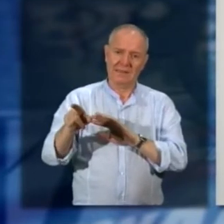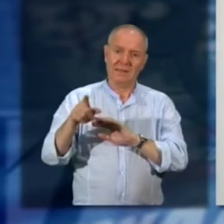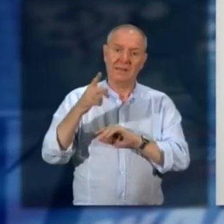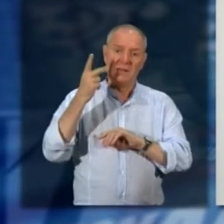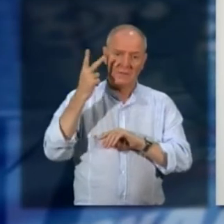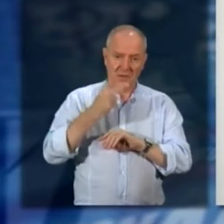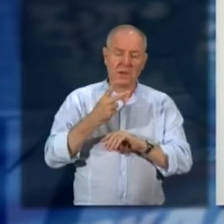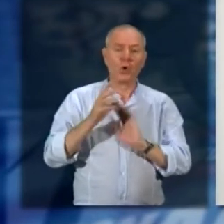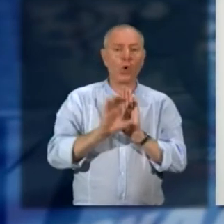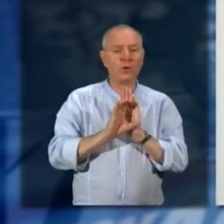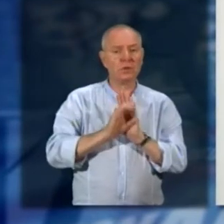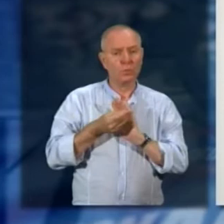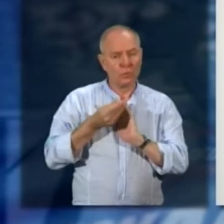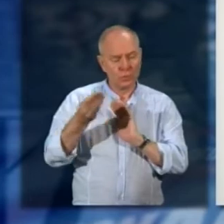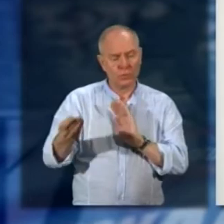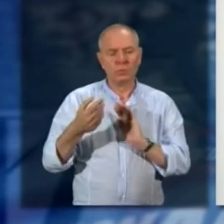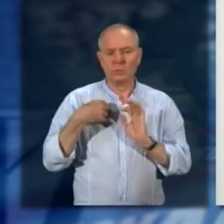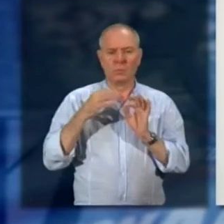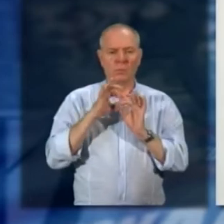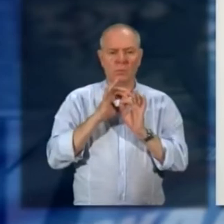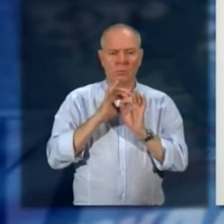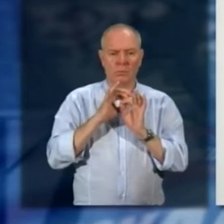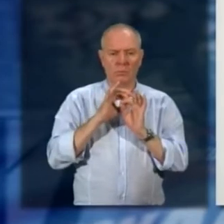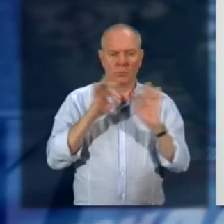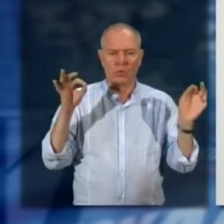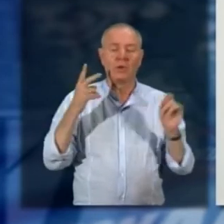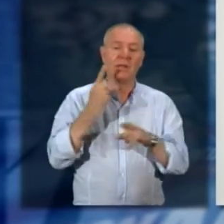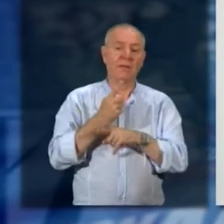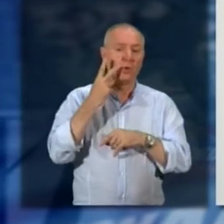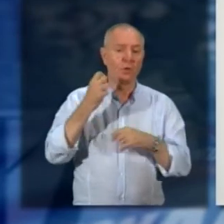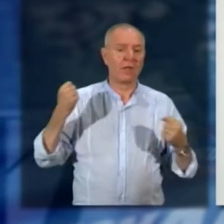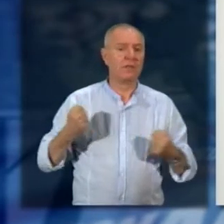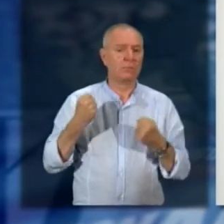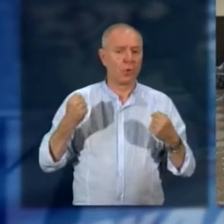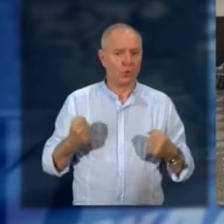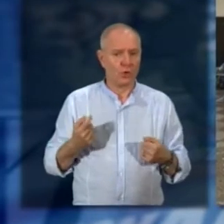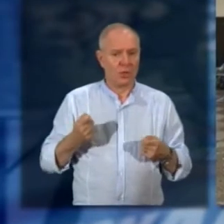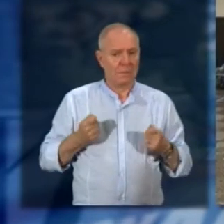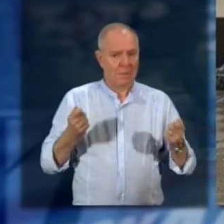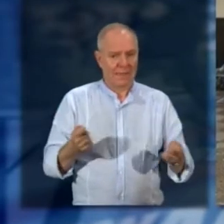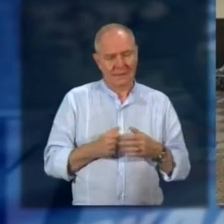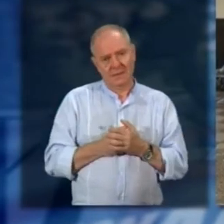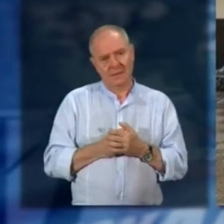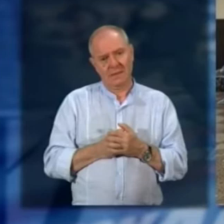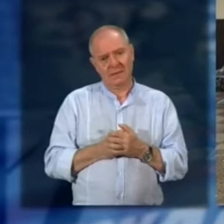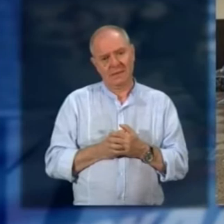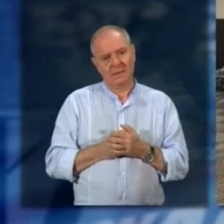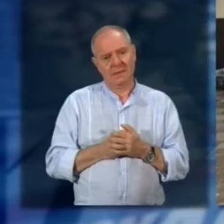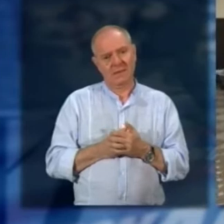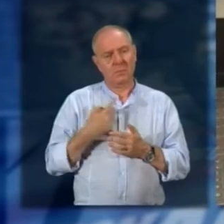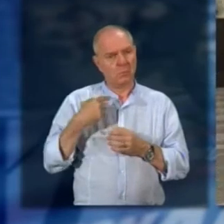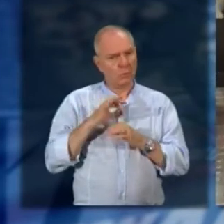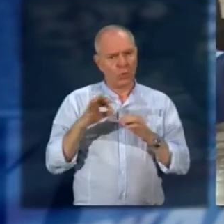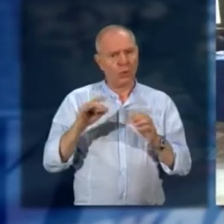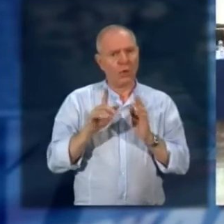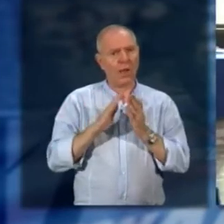volete che venga data anche la Costituzione voi come opposizione trovate uno sponsor che se ne faccia carico del costo sono disposto a regalare anche il mio